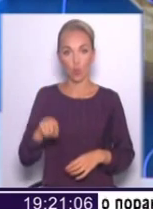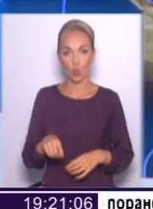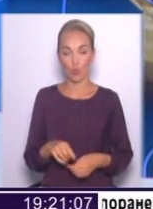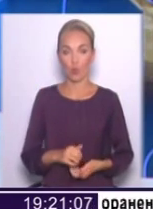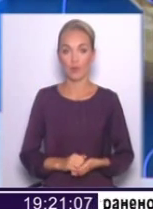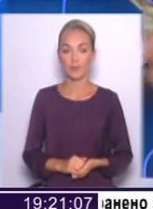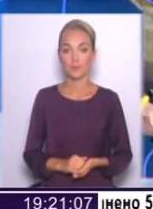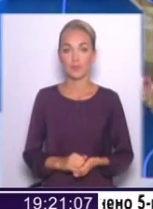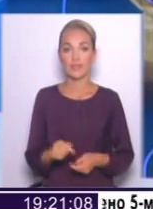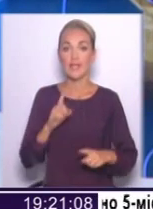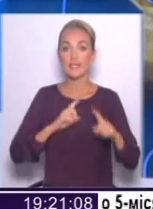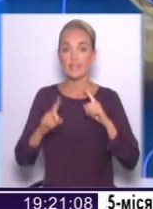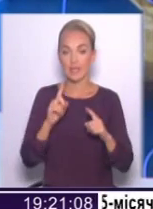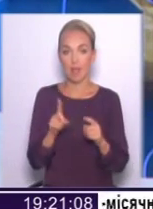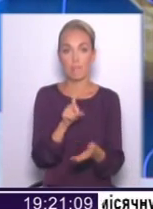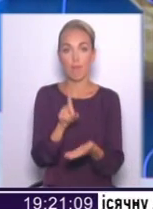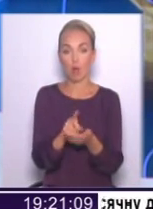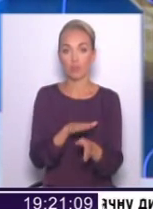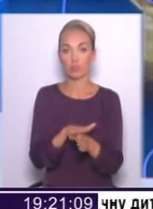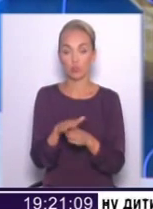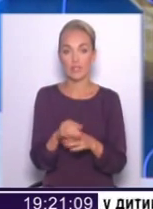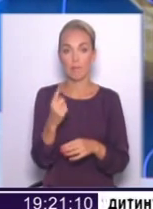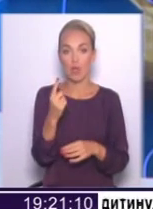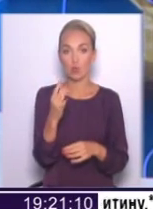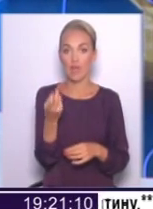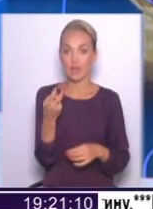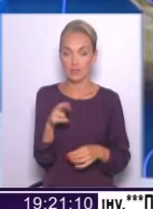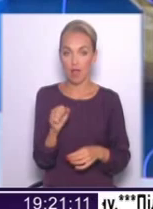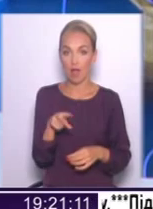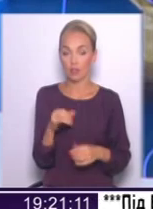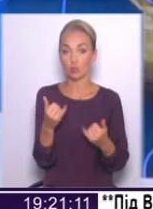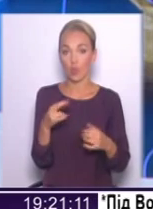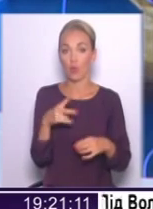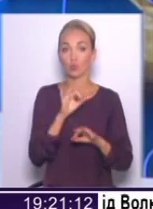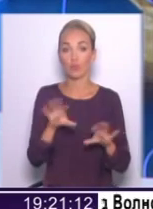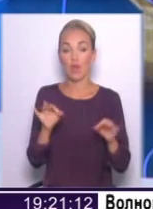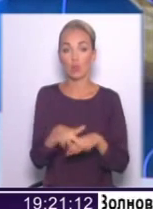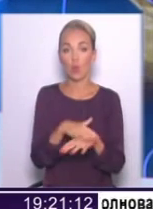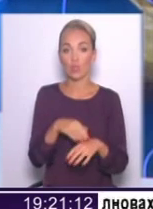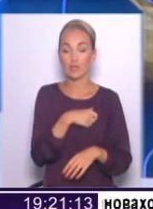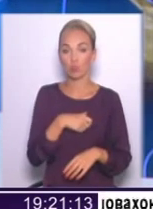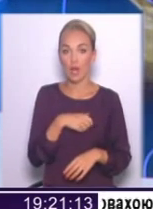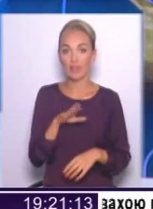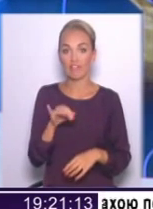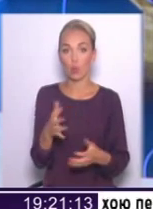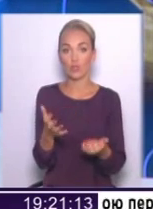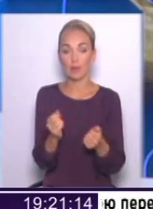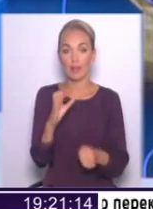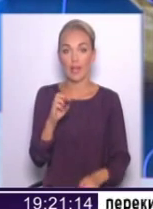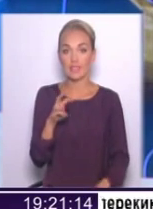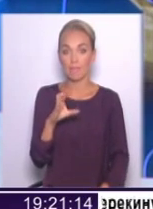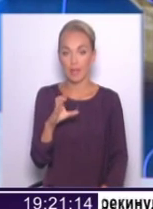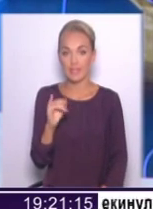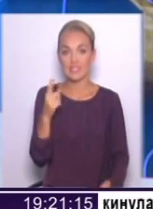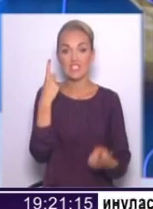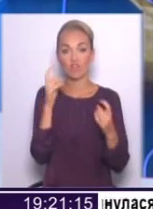засідання мало відбутися 1 вересня, але сьогодні, як розповідають народні депутати, ви отримали СМС із